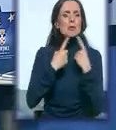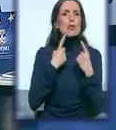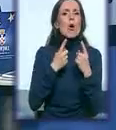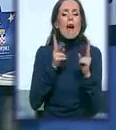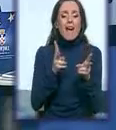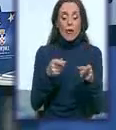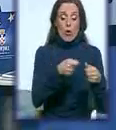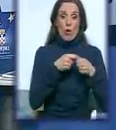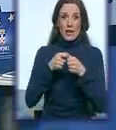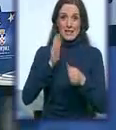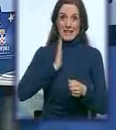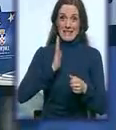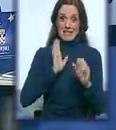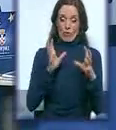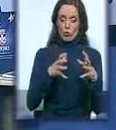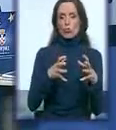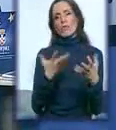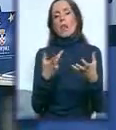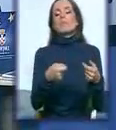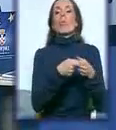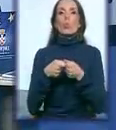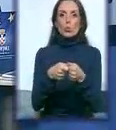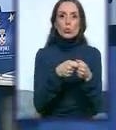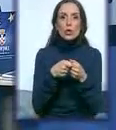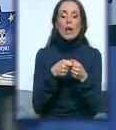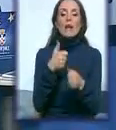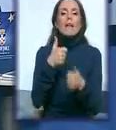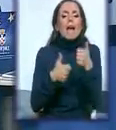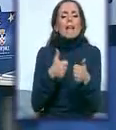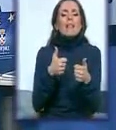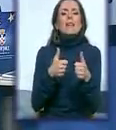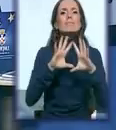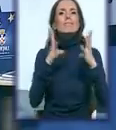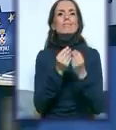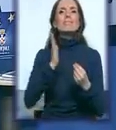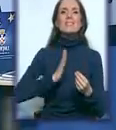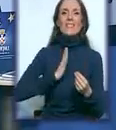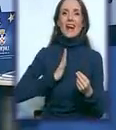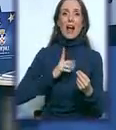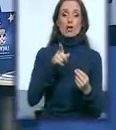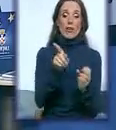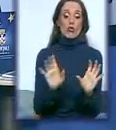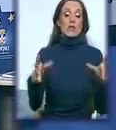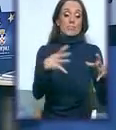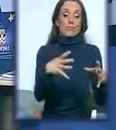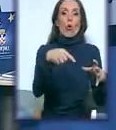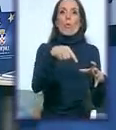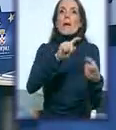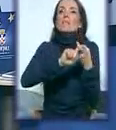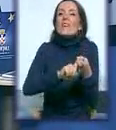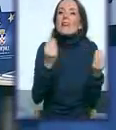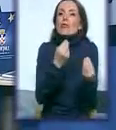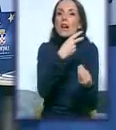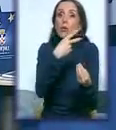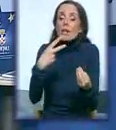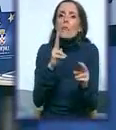organizacija civilnog društva ili udruženja ili svi oni građani koji se okupe oko jedne teme mogu i